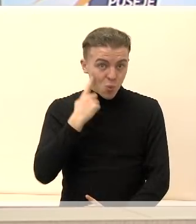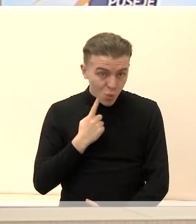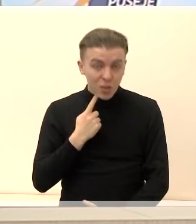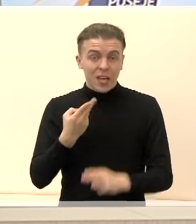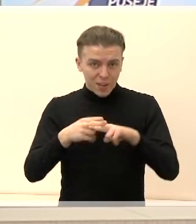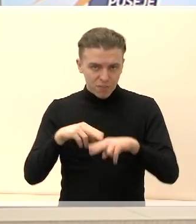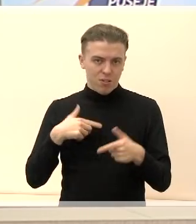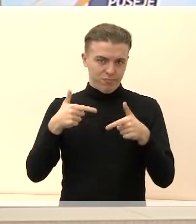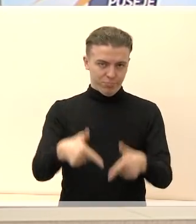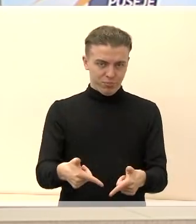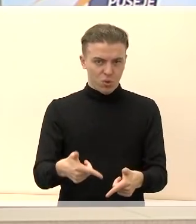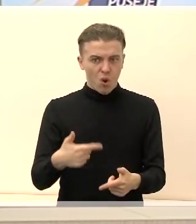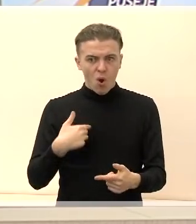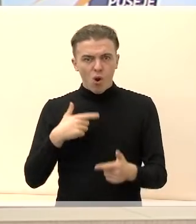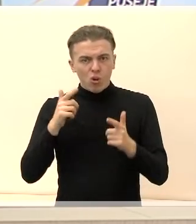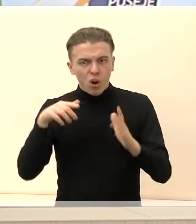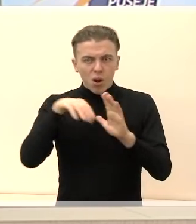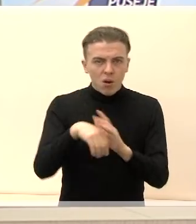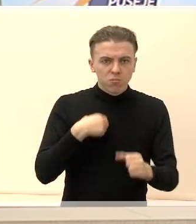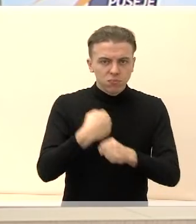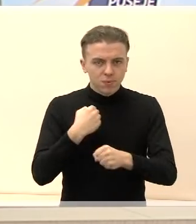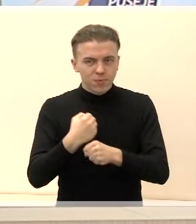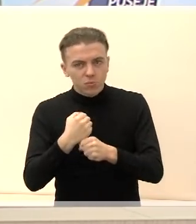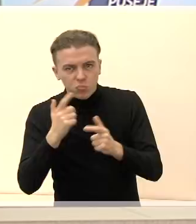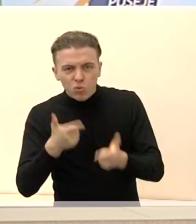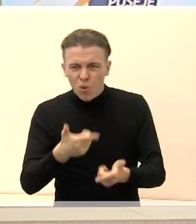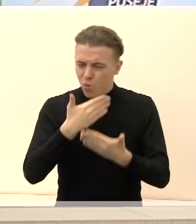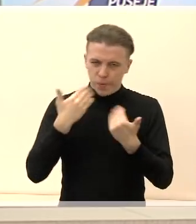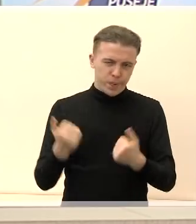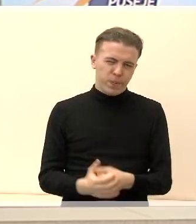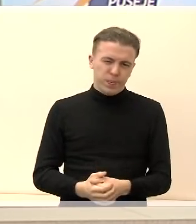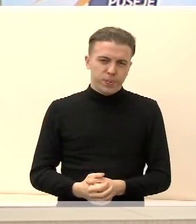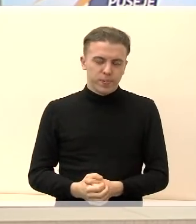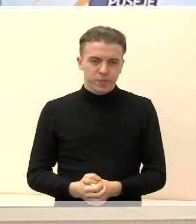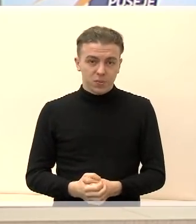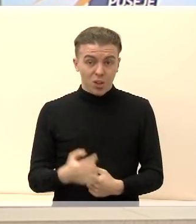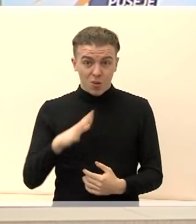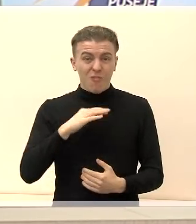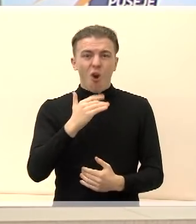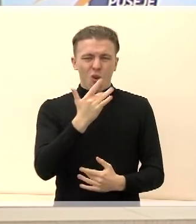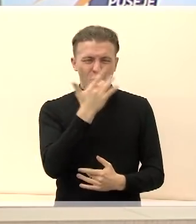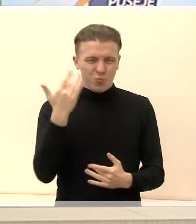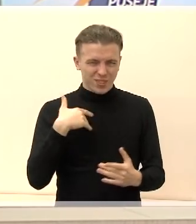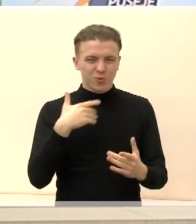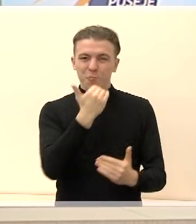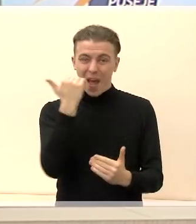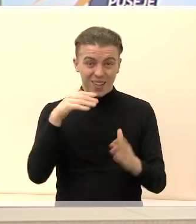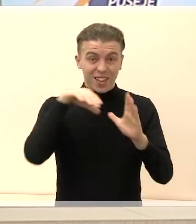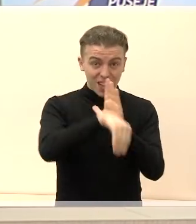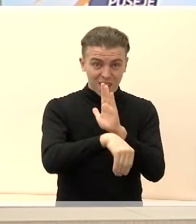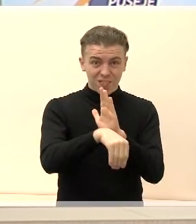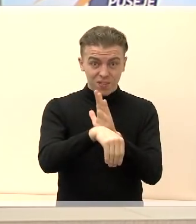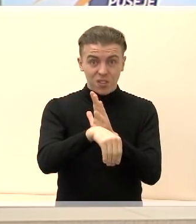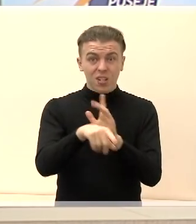netarnavau, jokiosio biurose niekur nedalyvau. Noriu pasakyti, kad stojimas į komunistų partiją, kaip dabar jūs sakot, tai